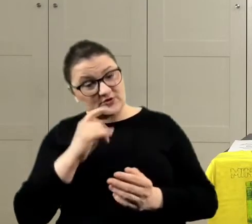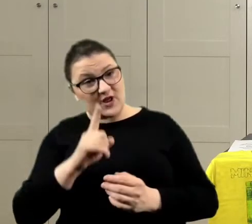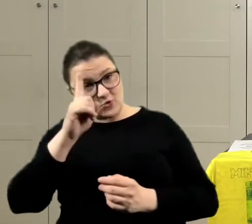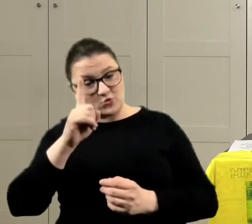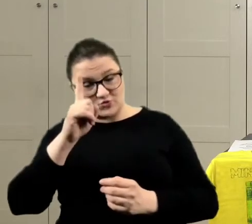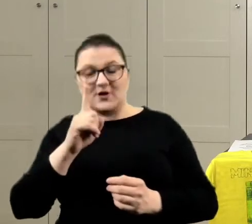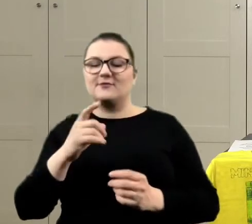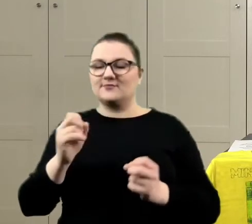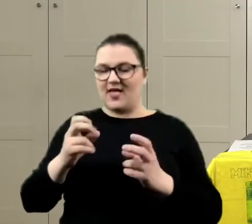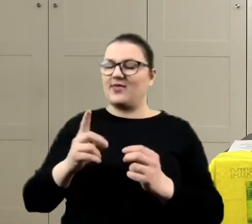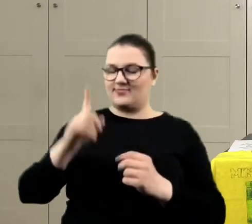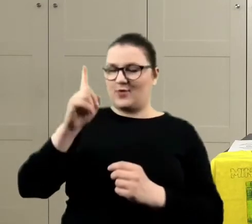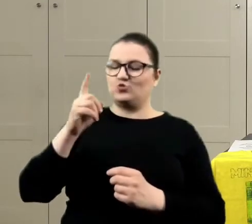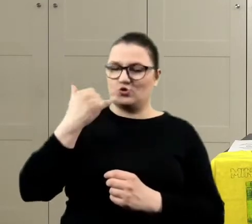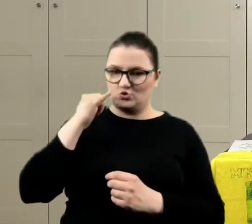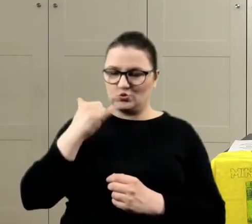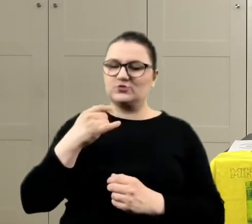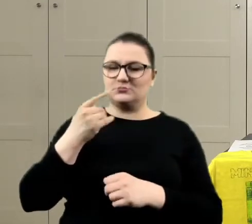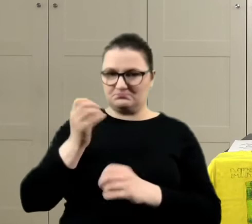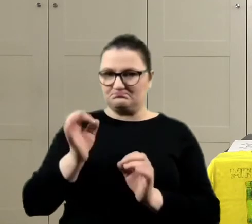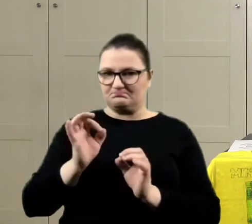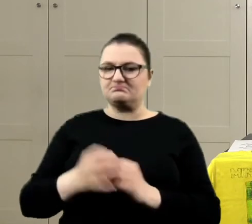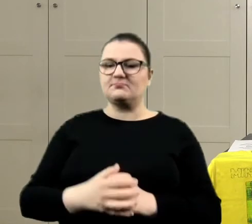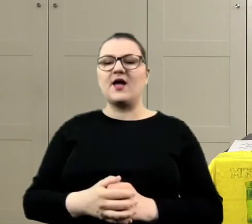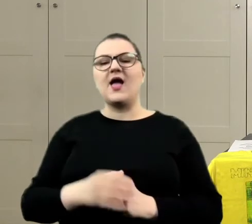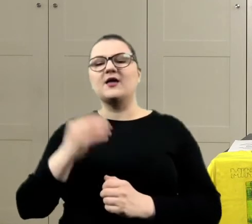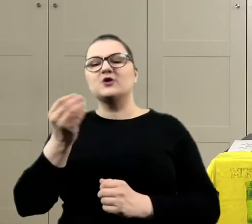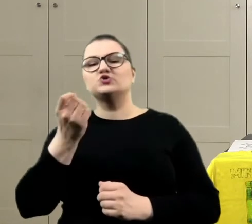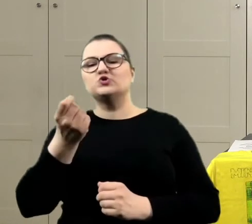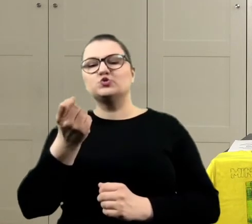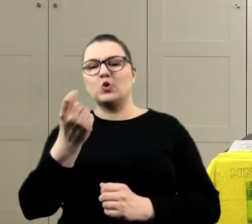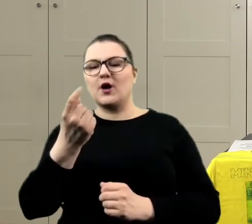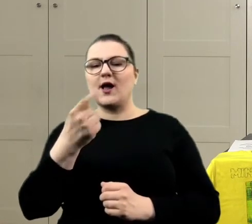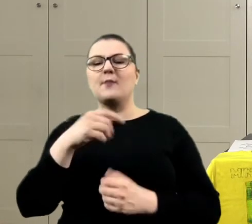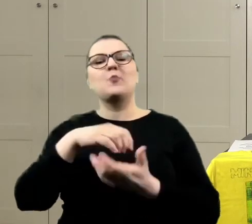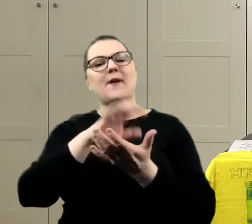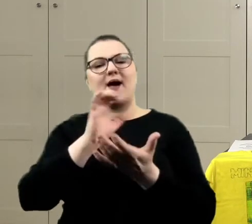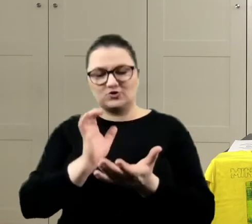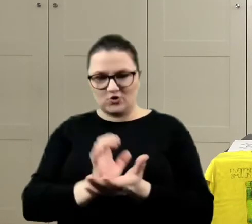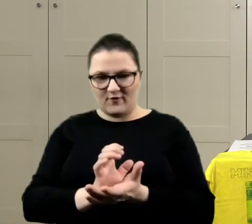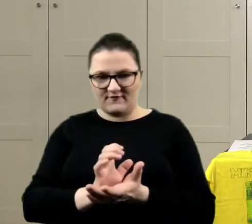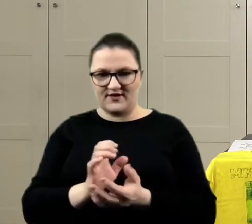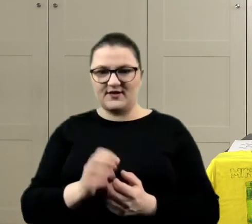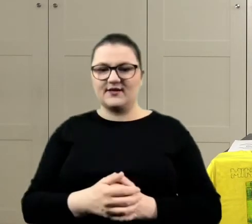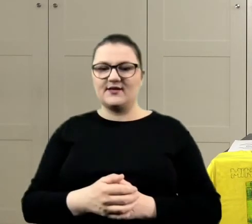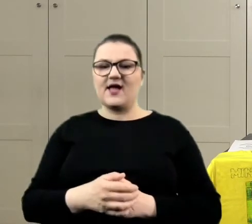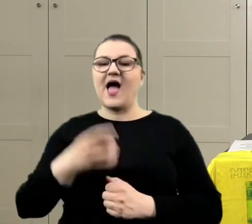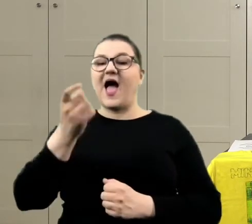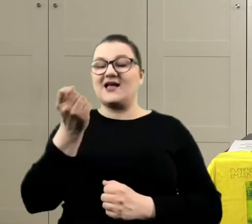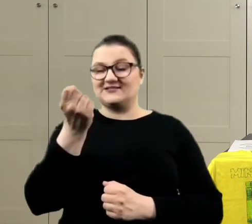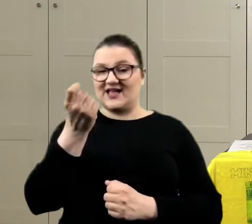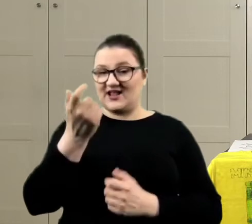żółty, zgadza się. Troszeczkę tylko tutaj damy jeszcze tego pomarańczowego. A zaraz